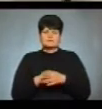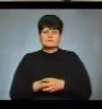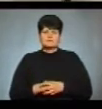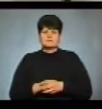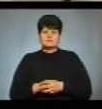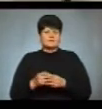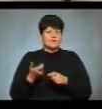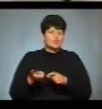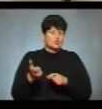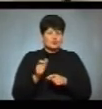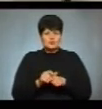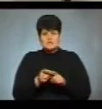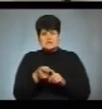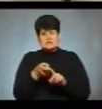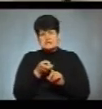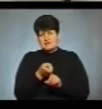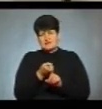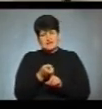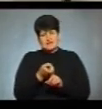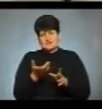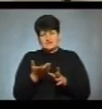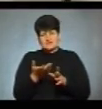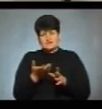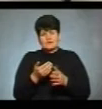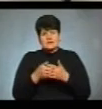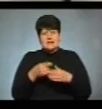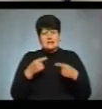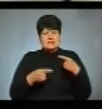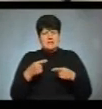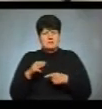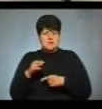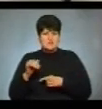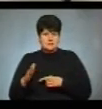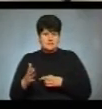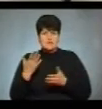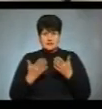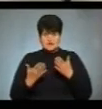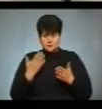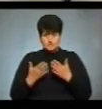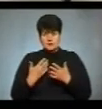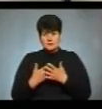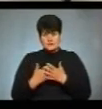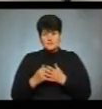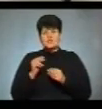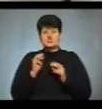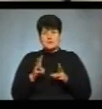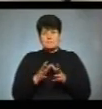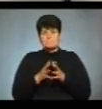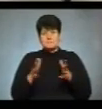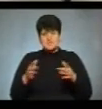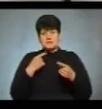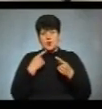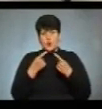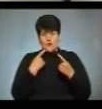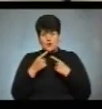Дуже залежить від, все-таки, дебатів. Якщо, скажімо так, чим більше говорить